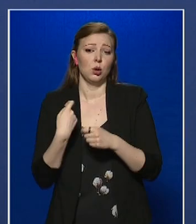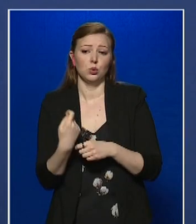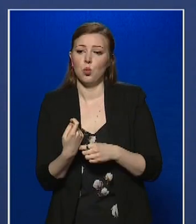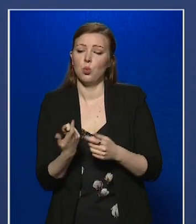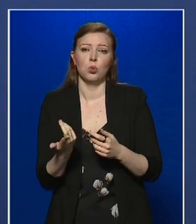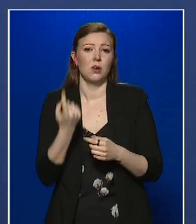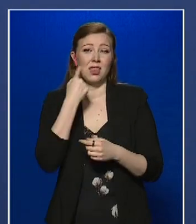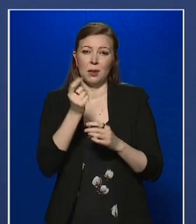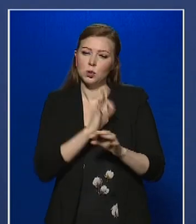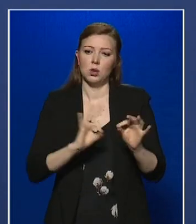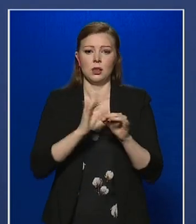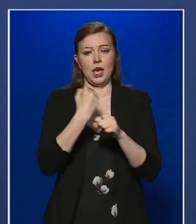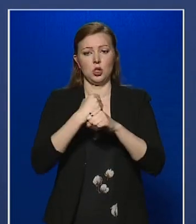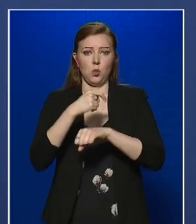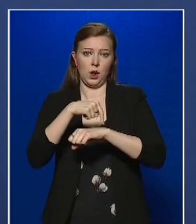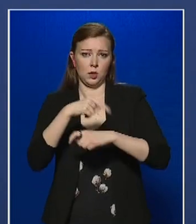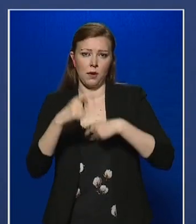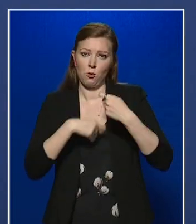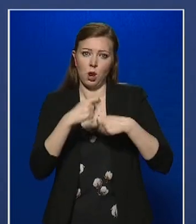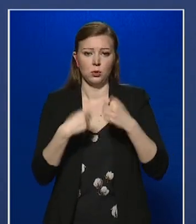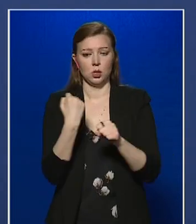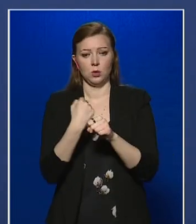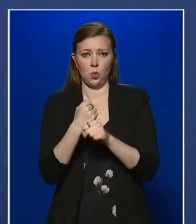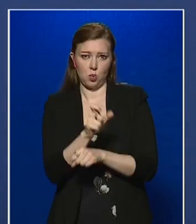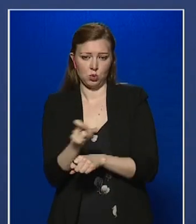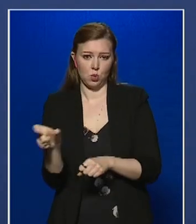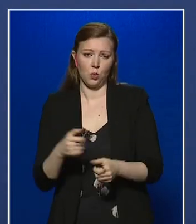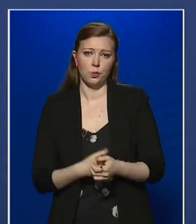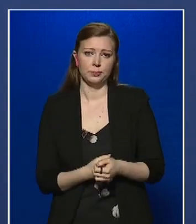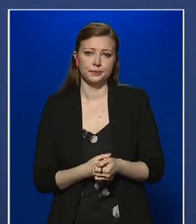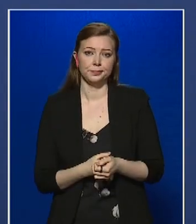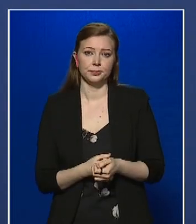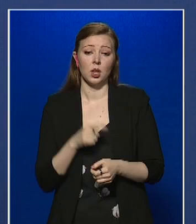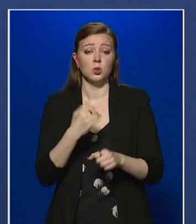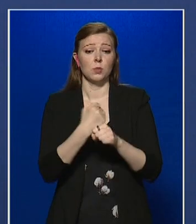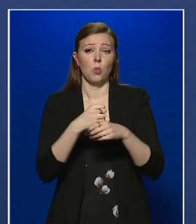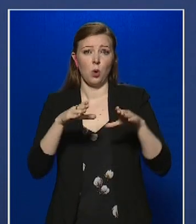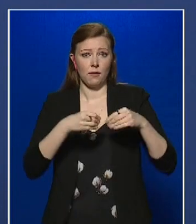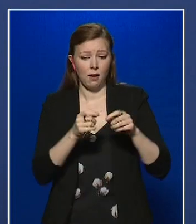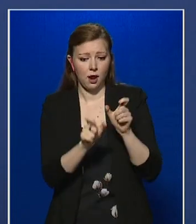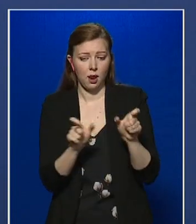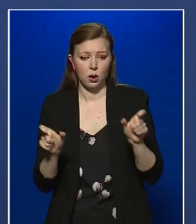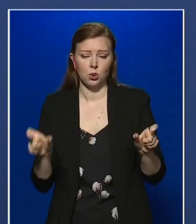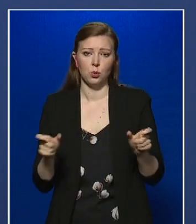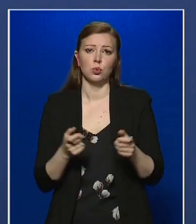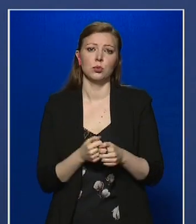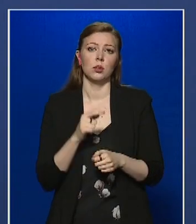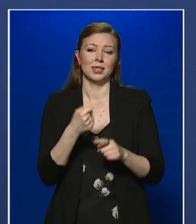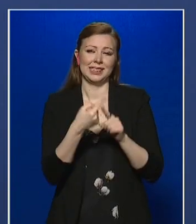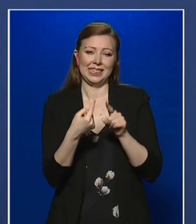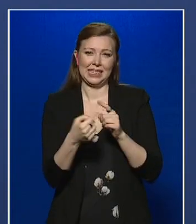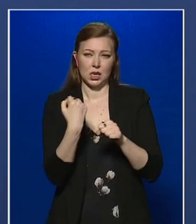tudja teljes munkaidőben foglalkoztatni a dolgozóját. Azok a munkavállalók, akiknek a